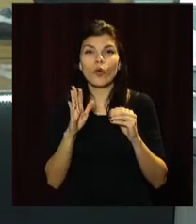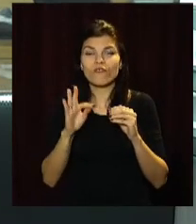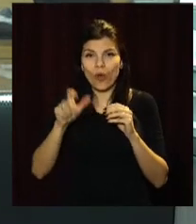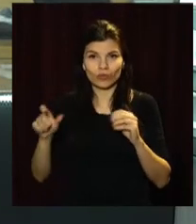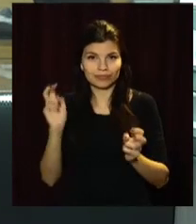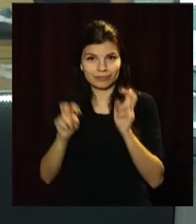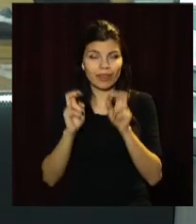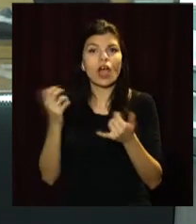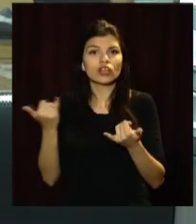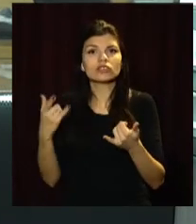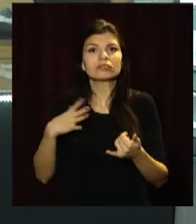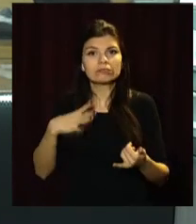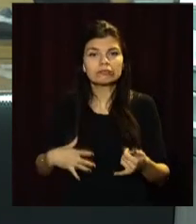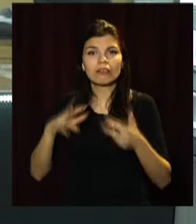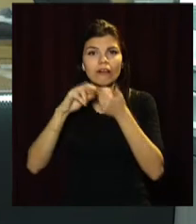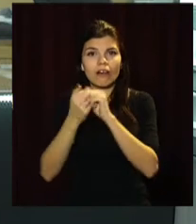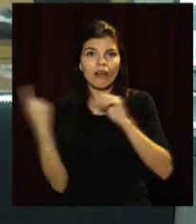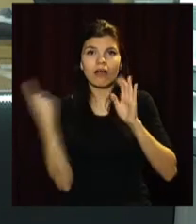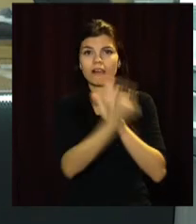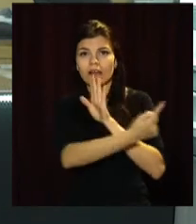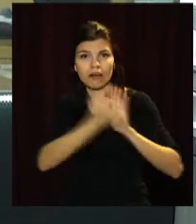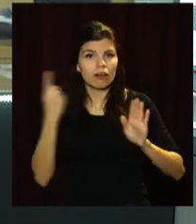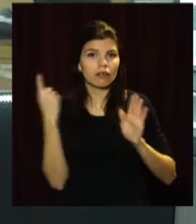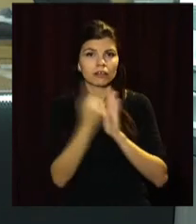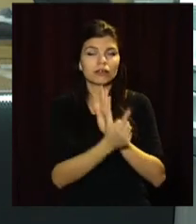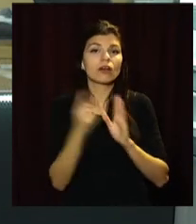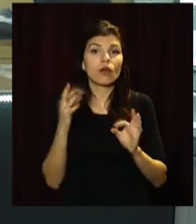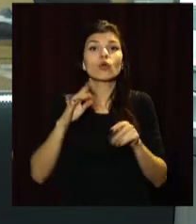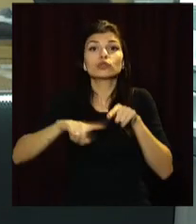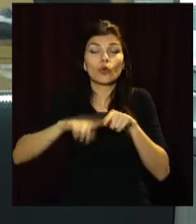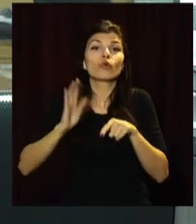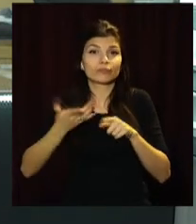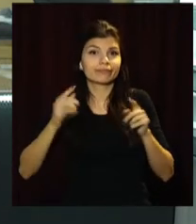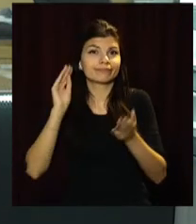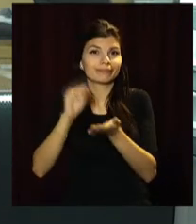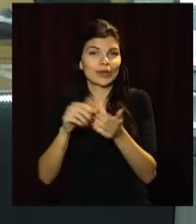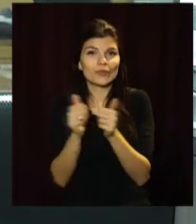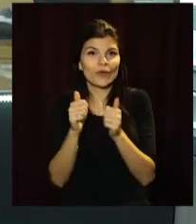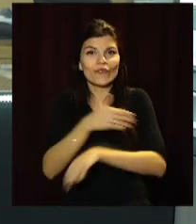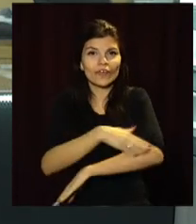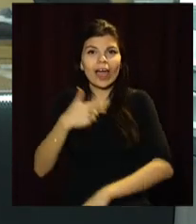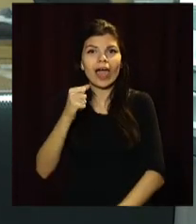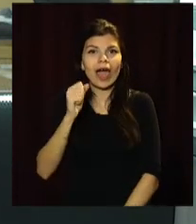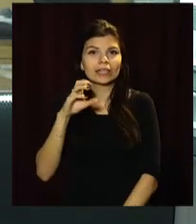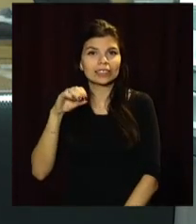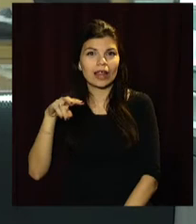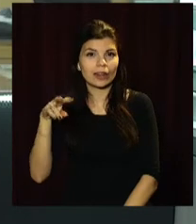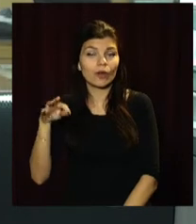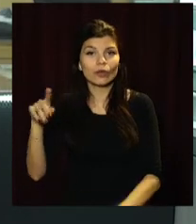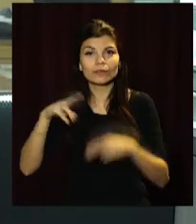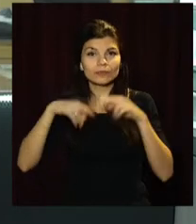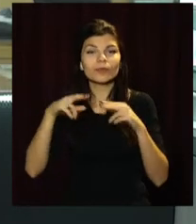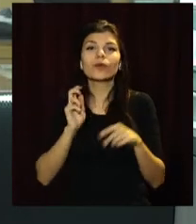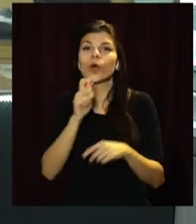змушені їздити всеред місця Кам'янського. Утім, вже незабаром сучасний медзаклад з'явиться поряд на вулиці Гастелу. На будівництві